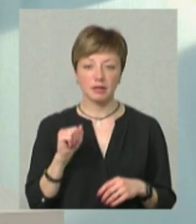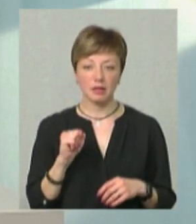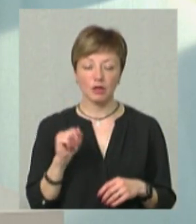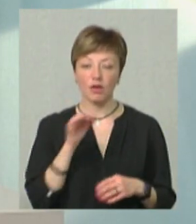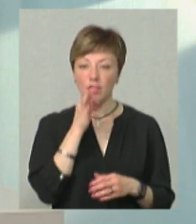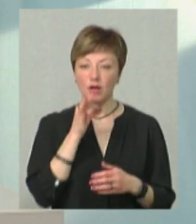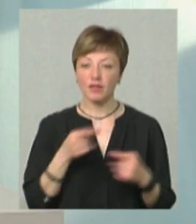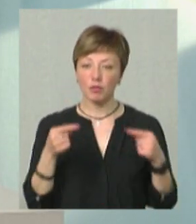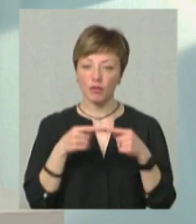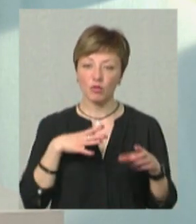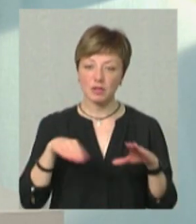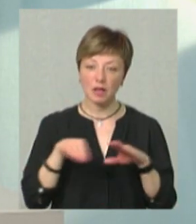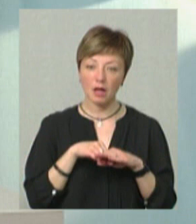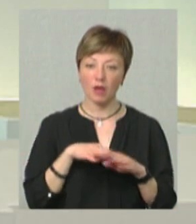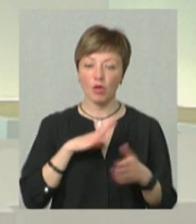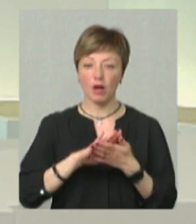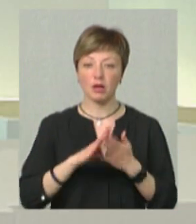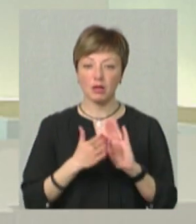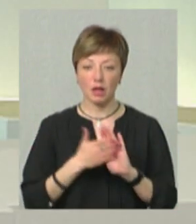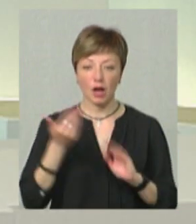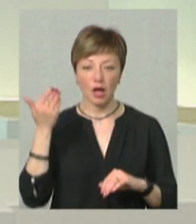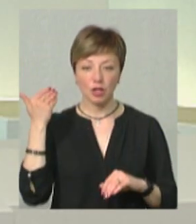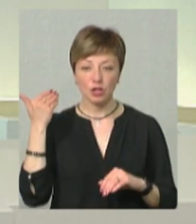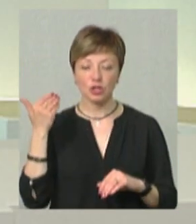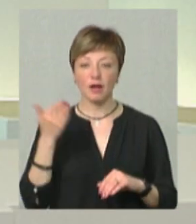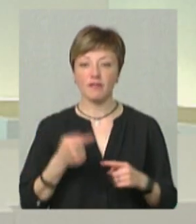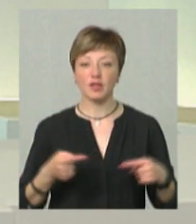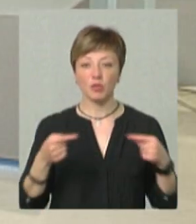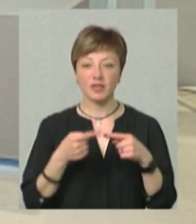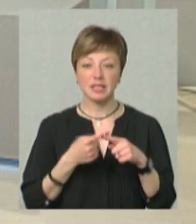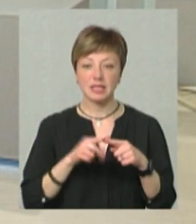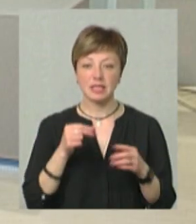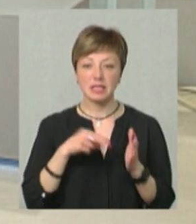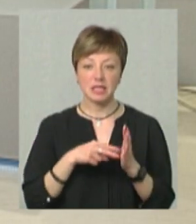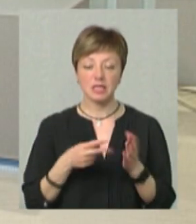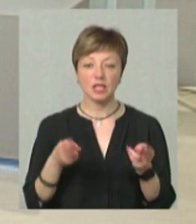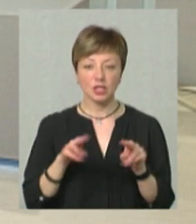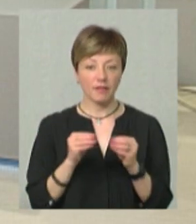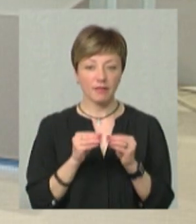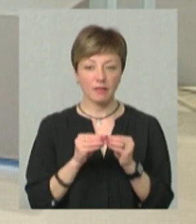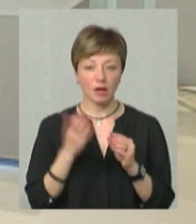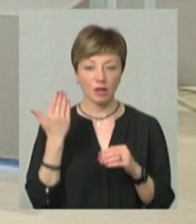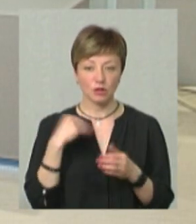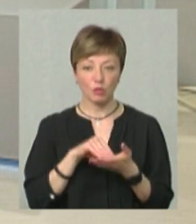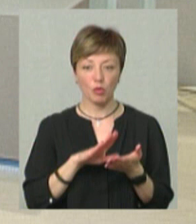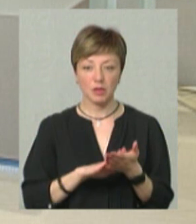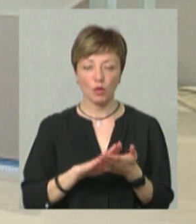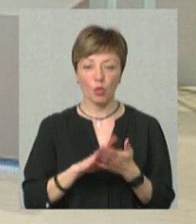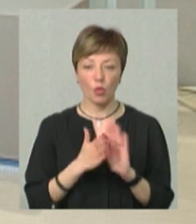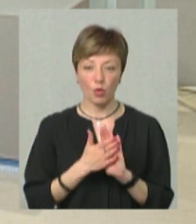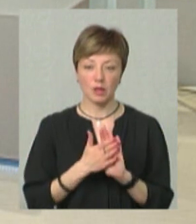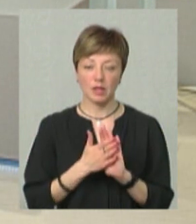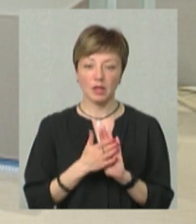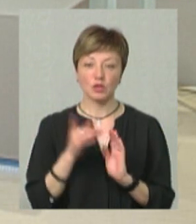відповідно, якщо був завдаток і вже була укладена раніша угода, то, відповідно, ці ціни залишалися такими ж, як було прописано в угоді. Ну,